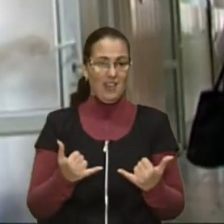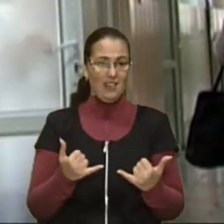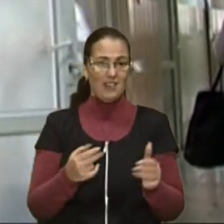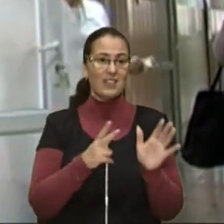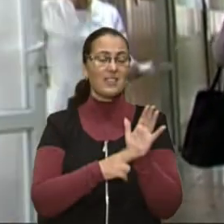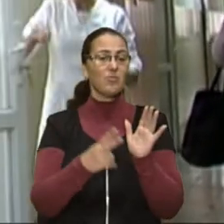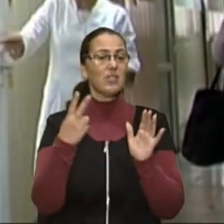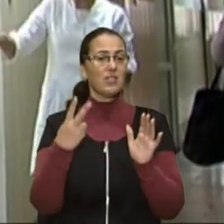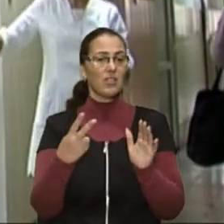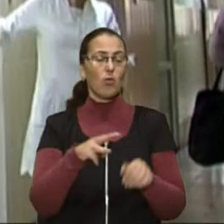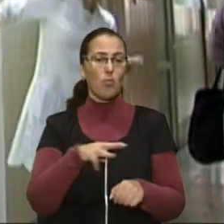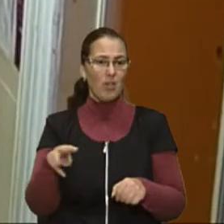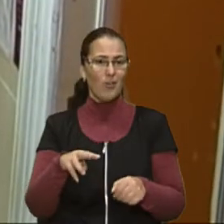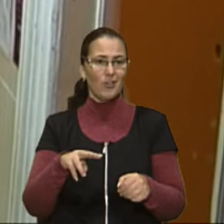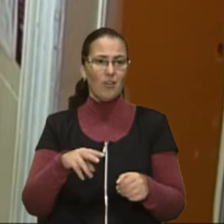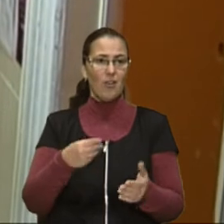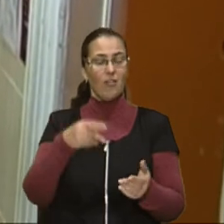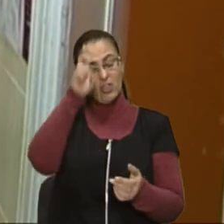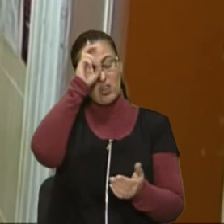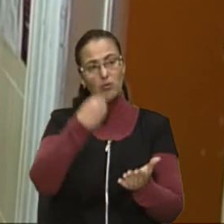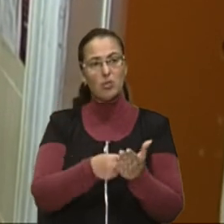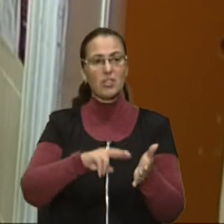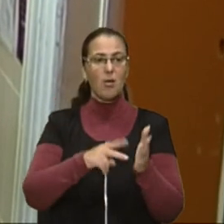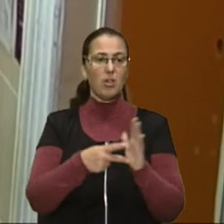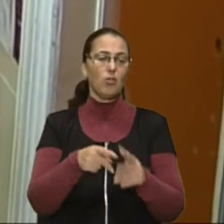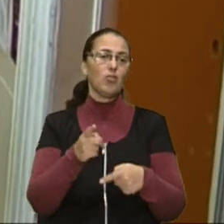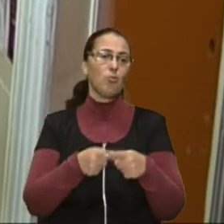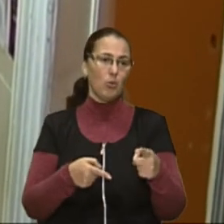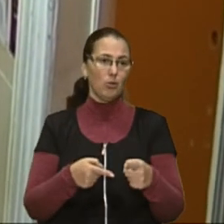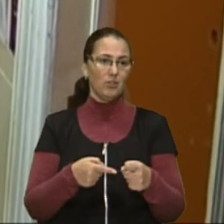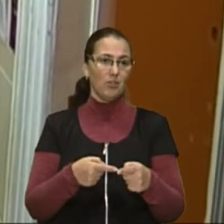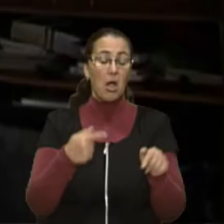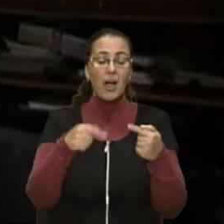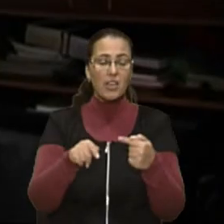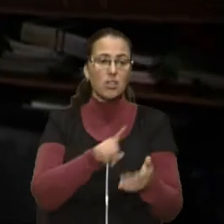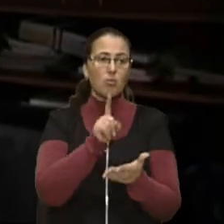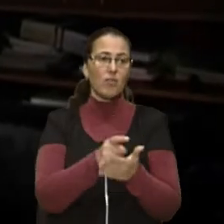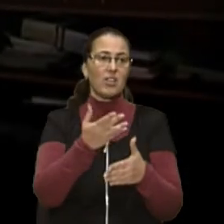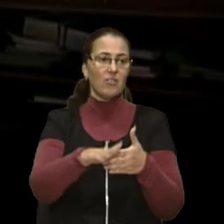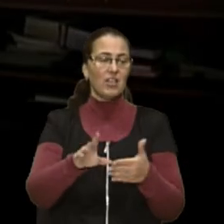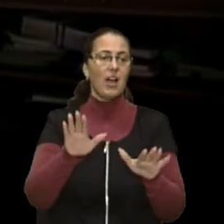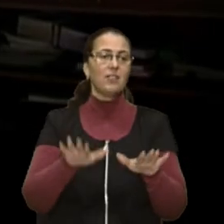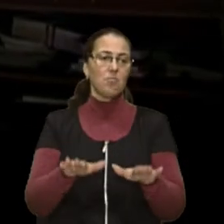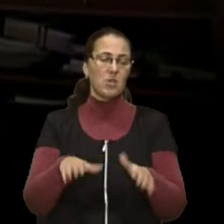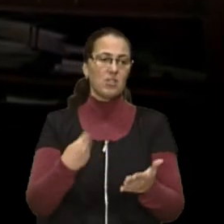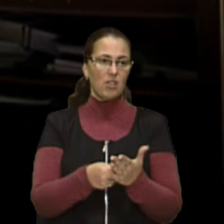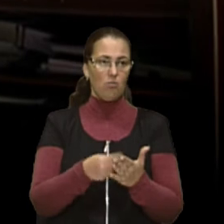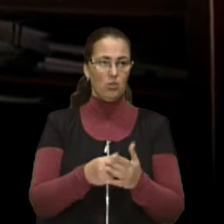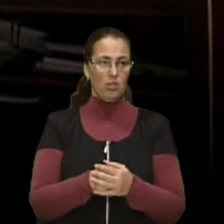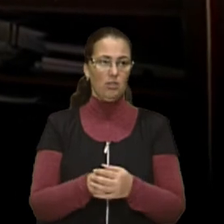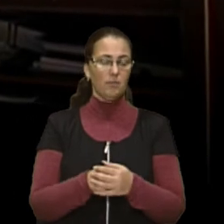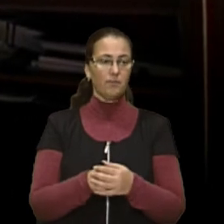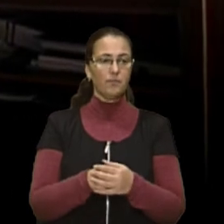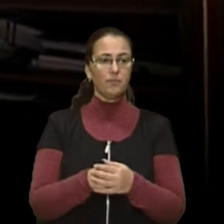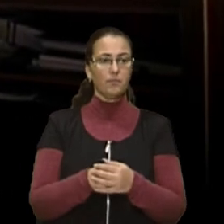державному бюджеті передбачили 46 мільйонів. Решту мають виділяти місцеві бюджети. Інсуліну вистачає достатньо, коштів